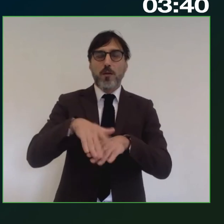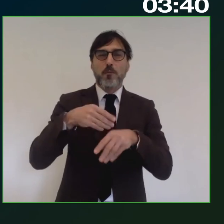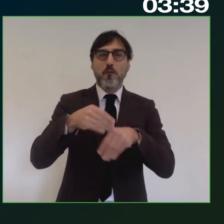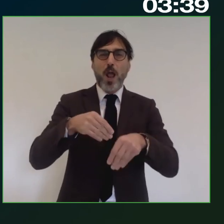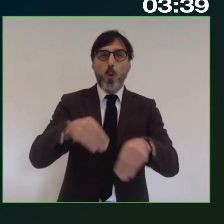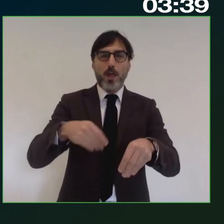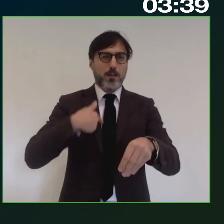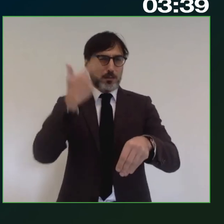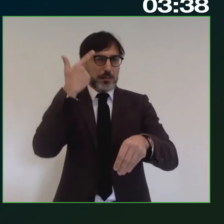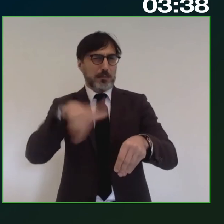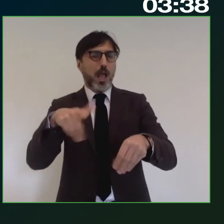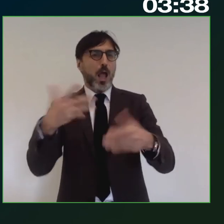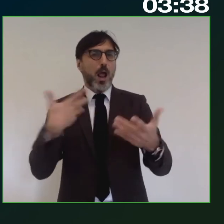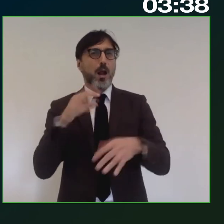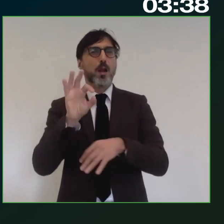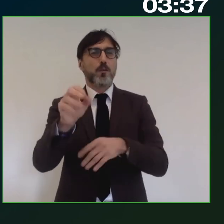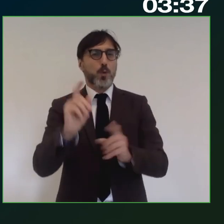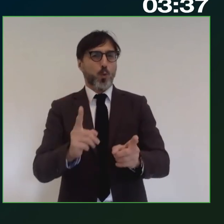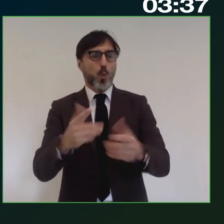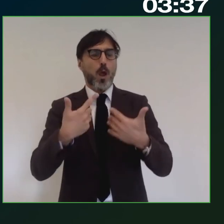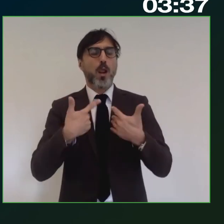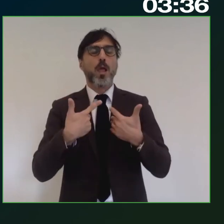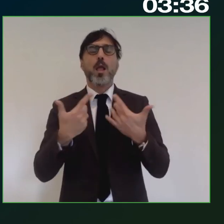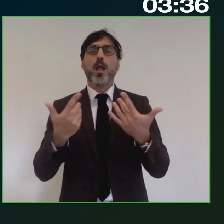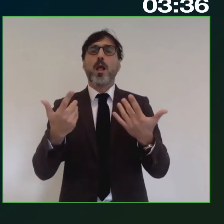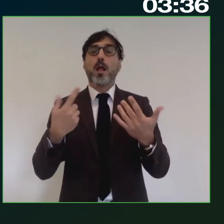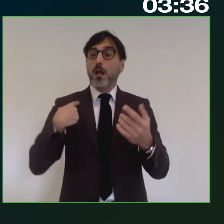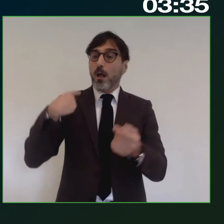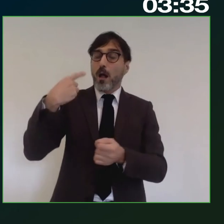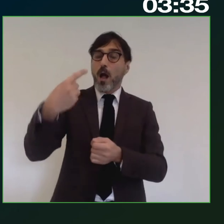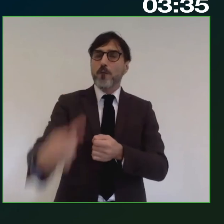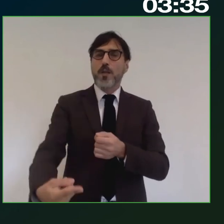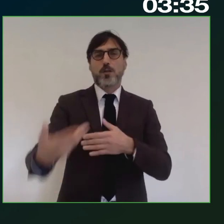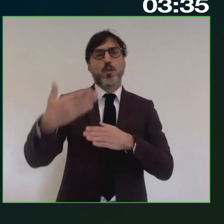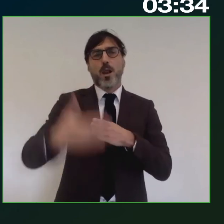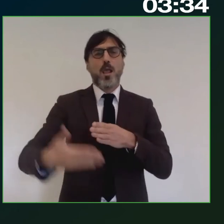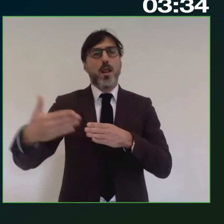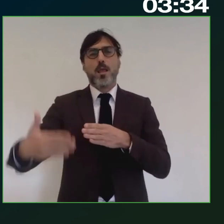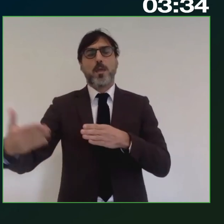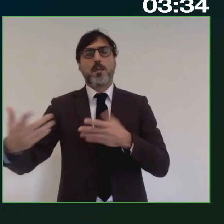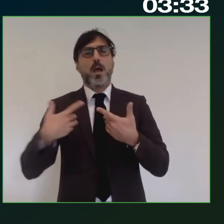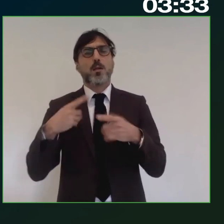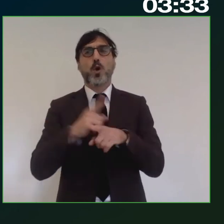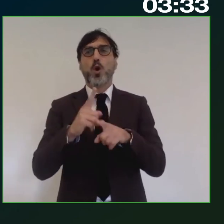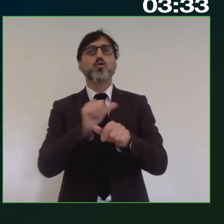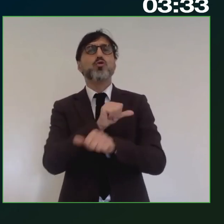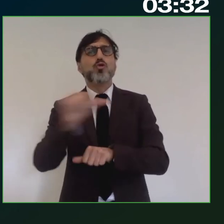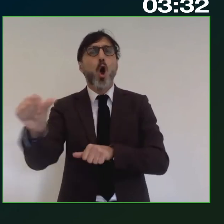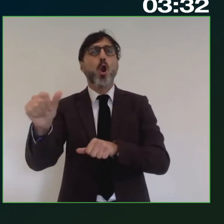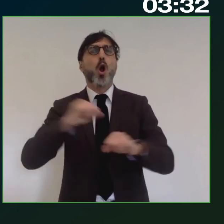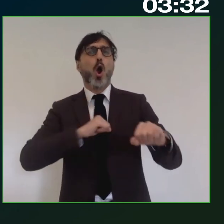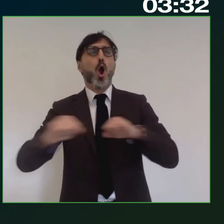parlo si sono fino ad oggi un po' limitati diciamo a questi comitati di sorveglianza